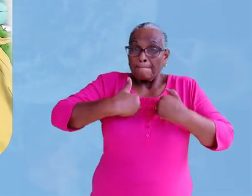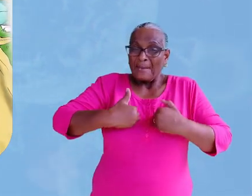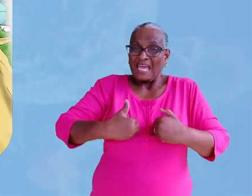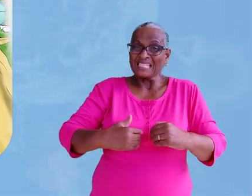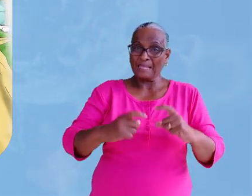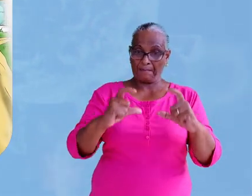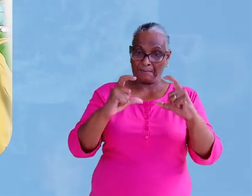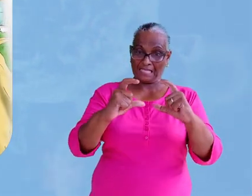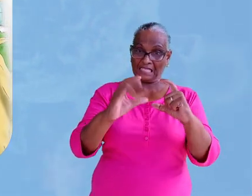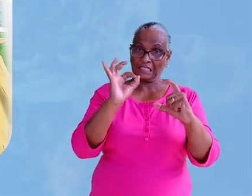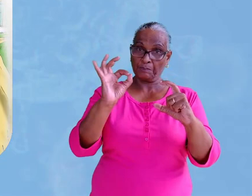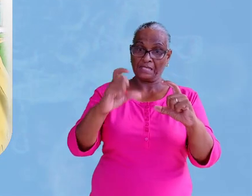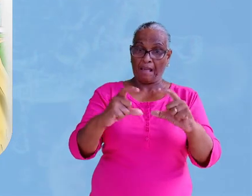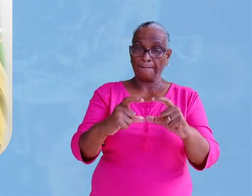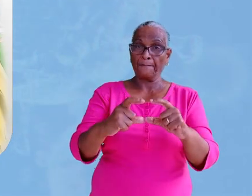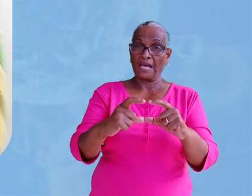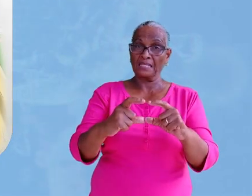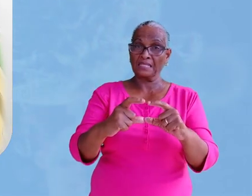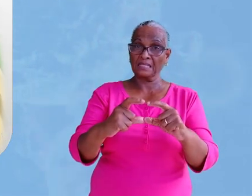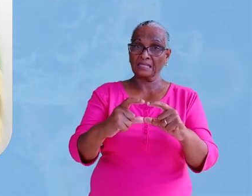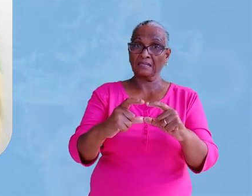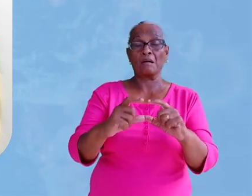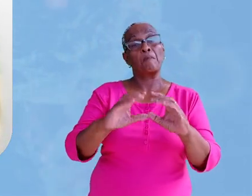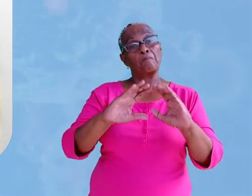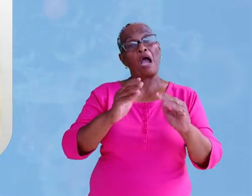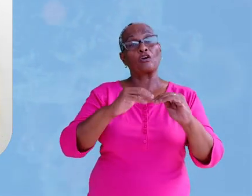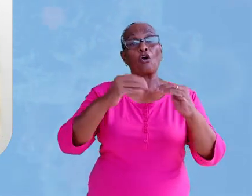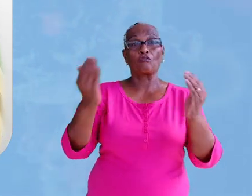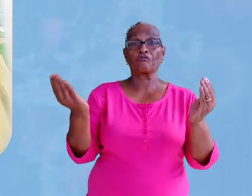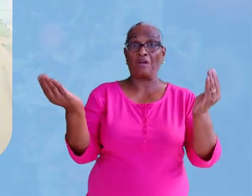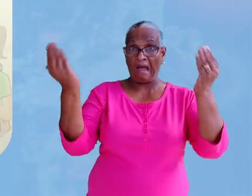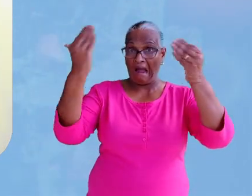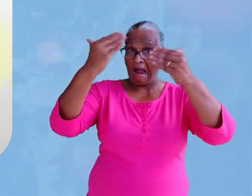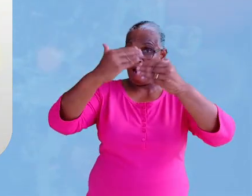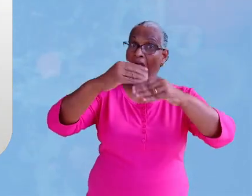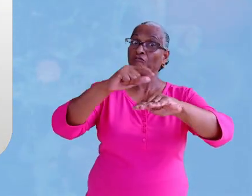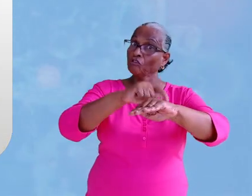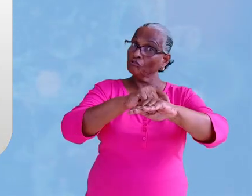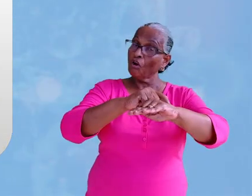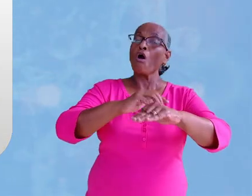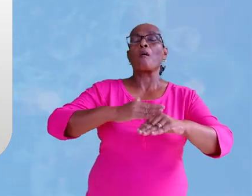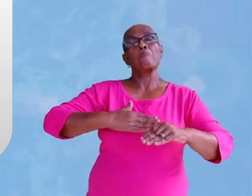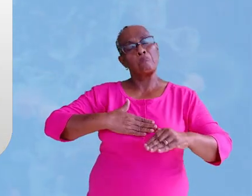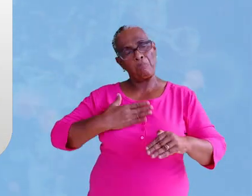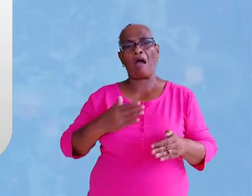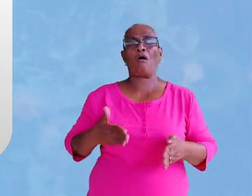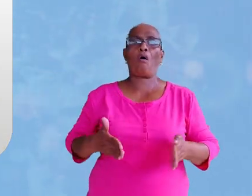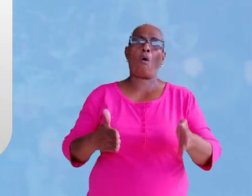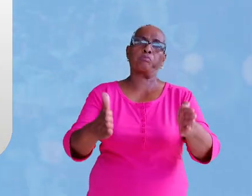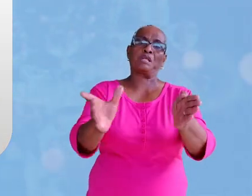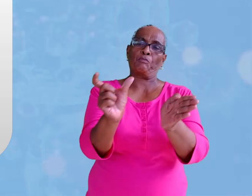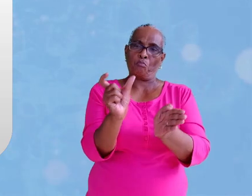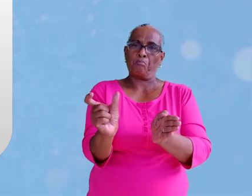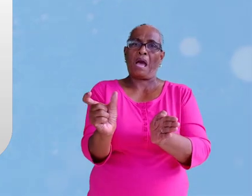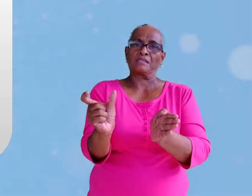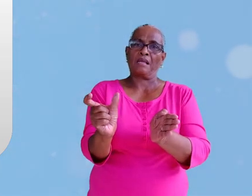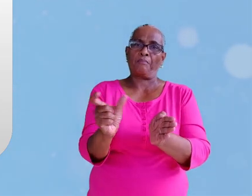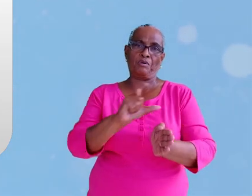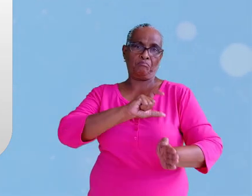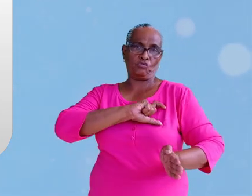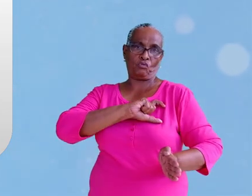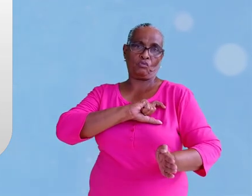met een speciaal pasje mogen tijdens een totale lockdown of avondklok op straat zijn